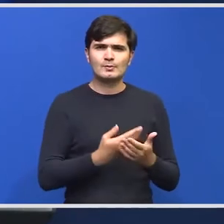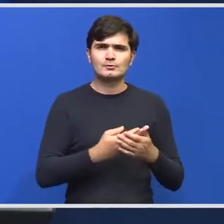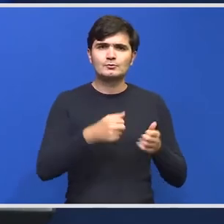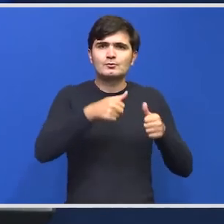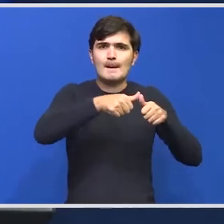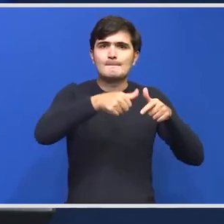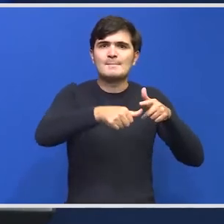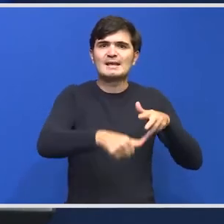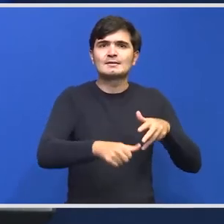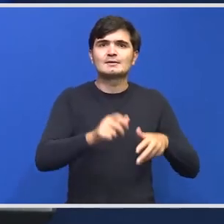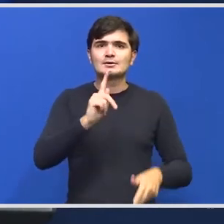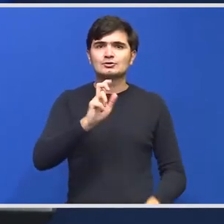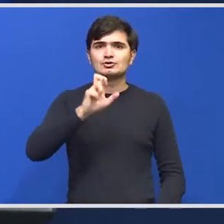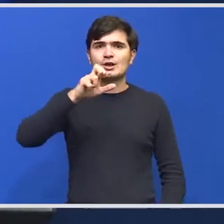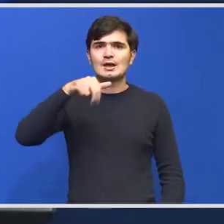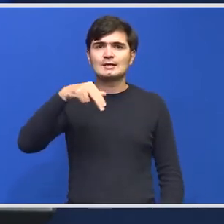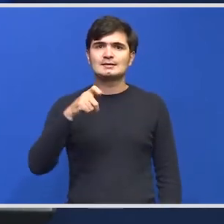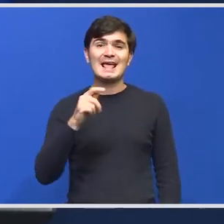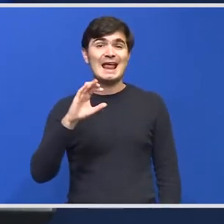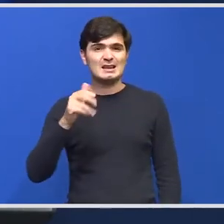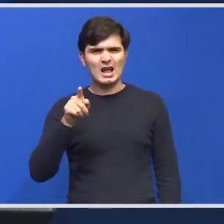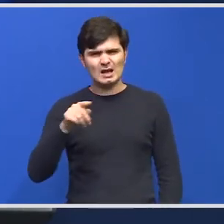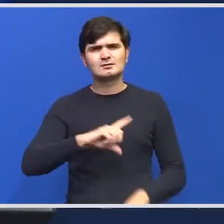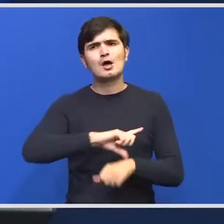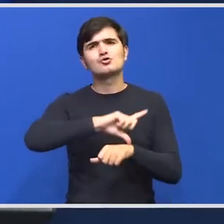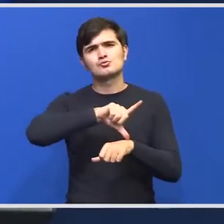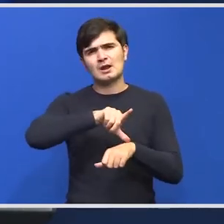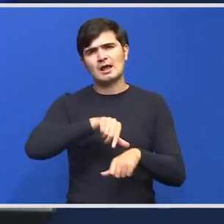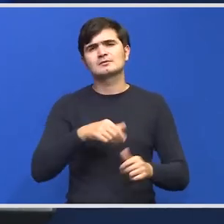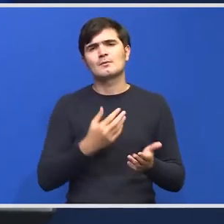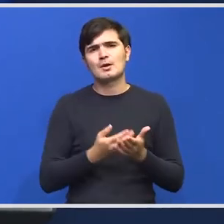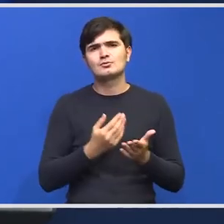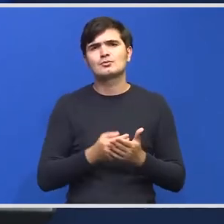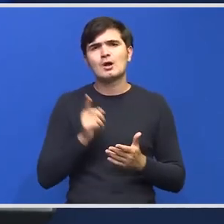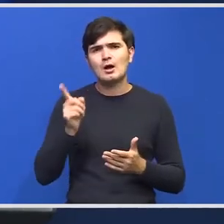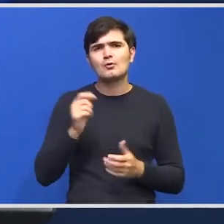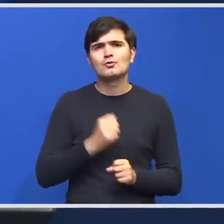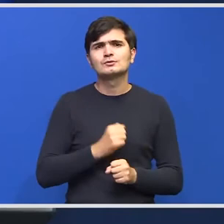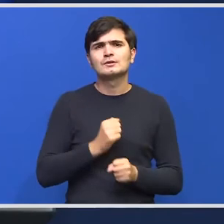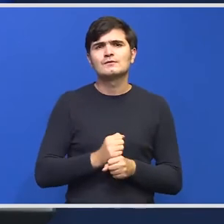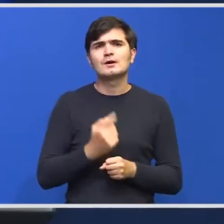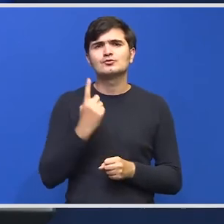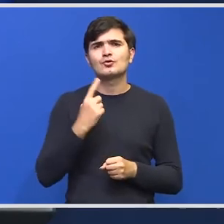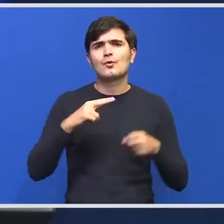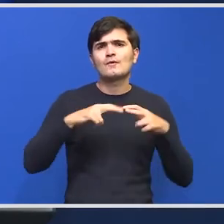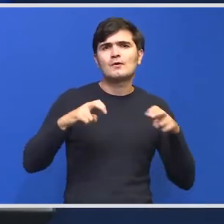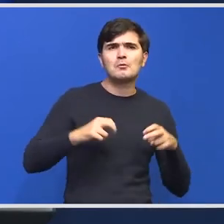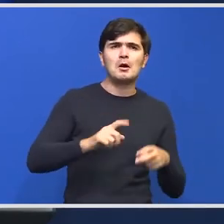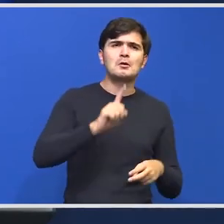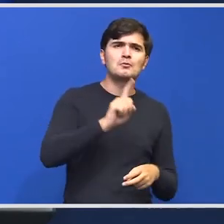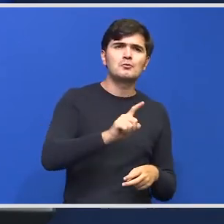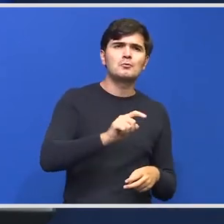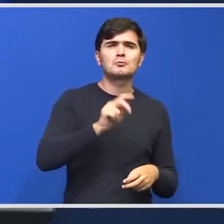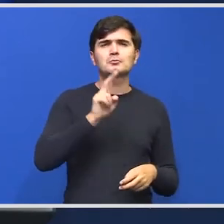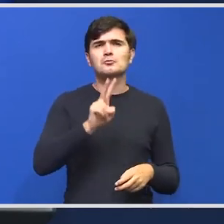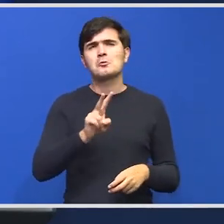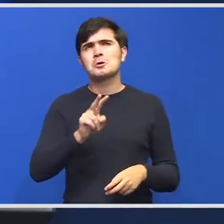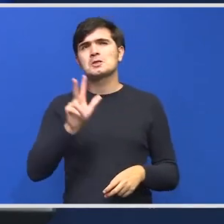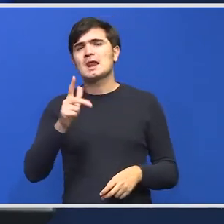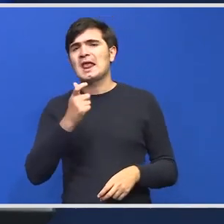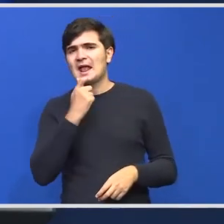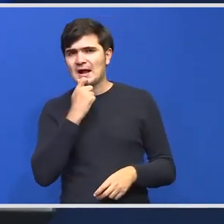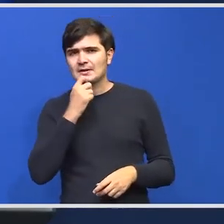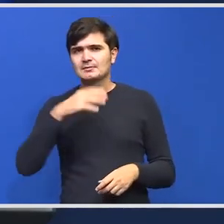genetică să știți că asta durează pentru că se evaluează 1, 2, chiar 3 ani de zile